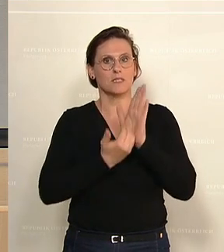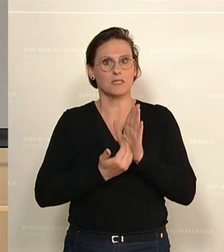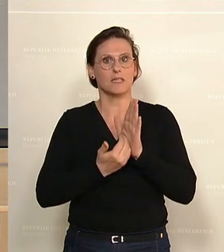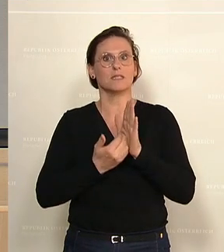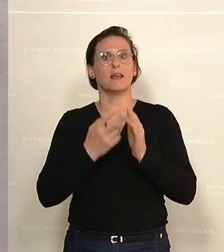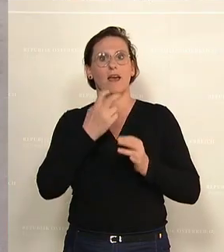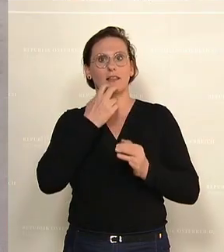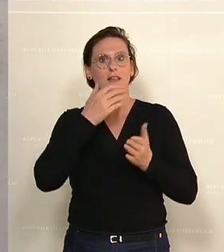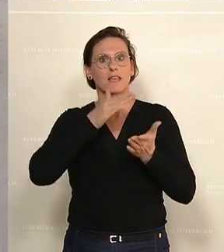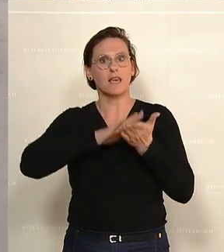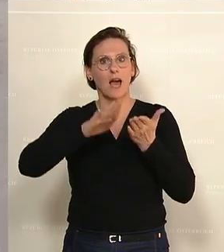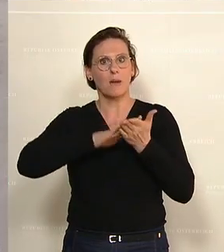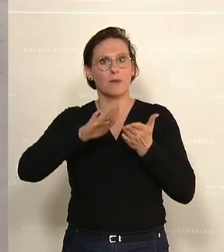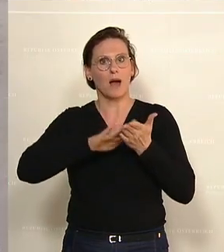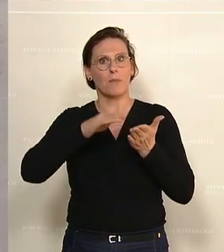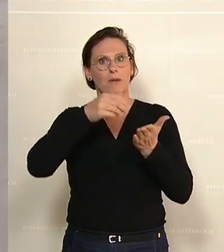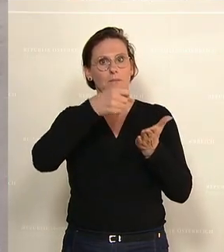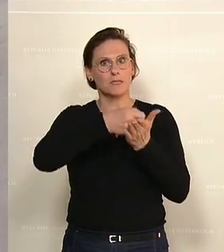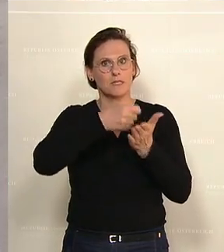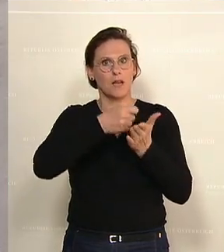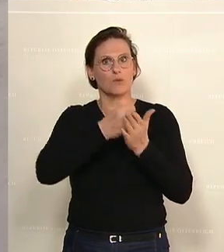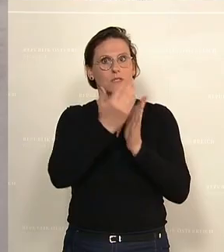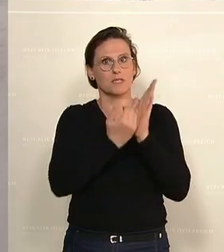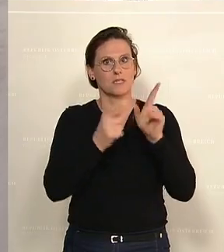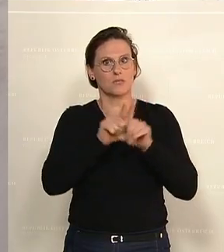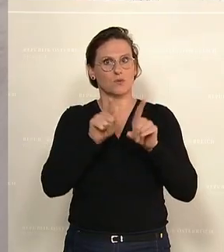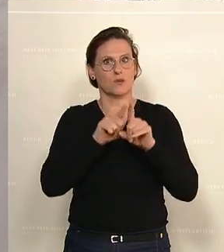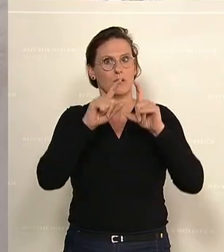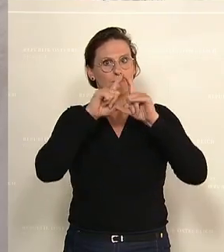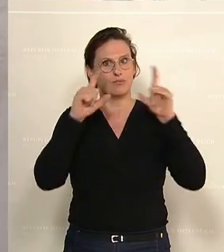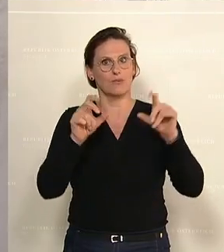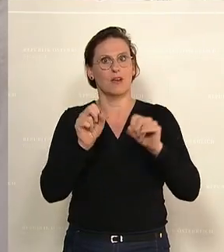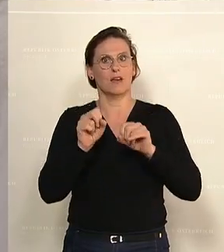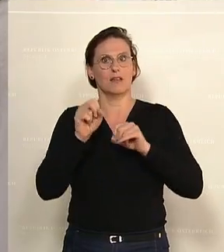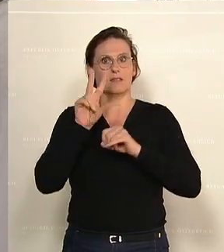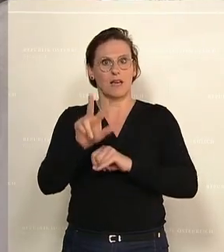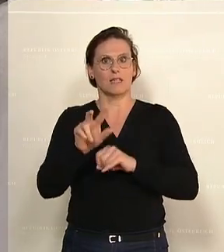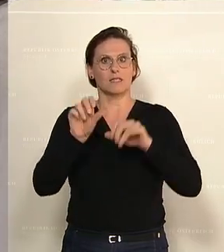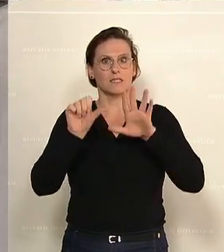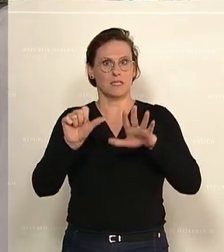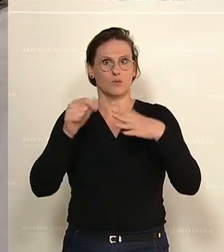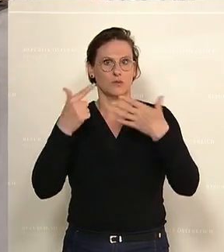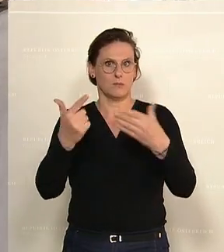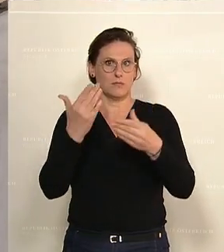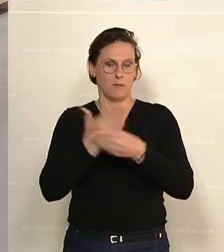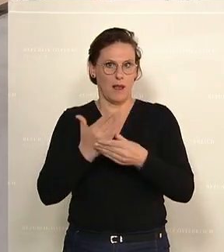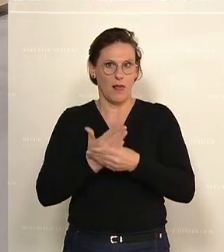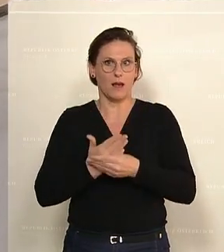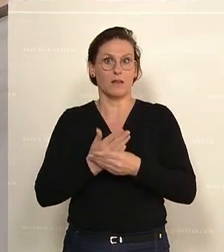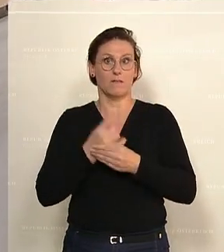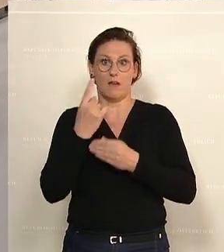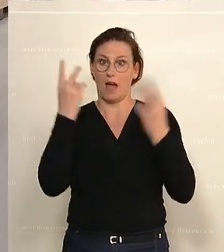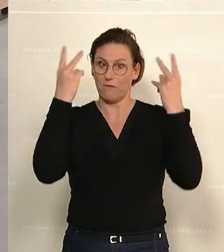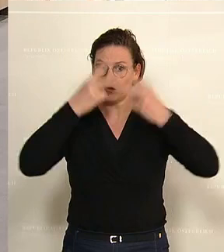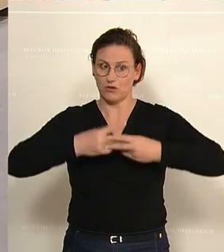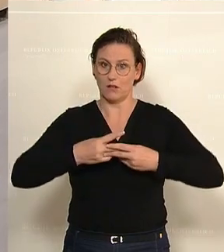Energieabgabenvergütungsgesetz geändert wird, samt Titel und Eingang in 1376 der Beilagen. Wer spricht sich für